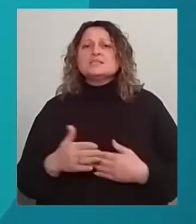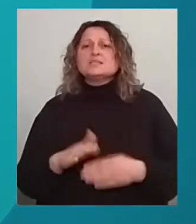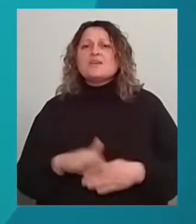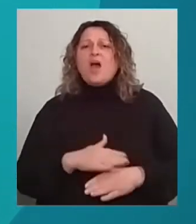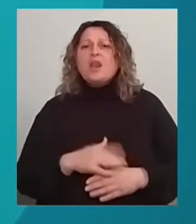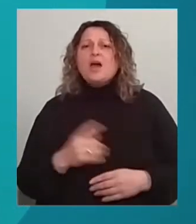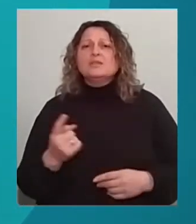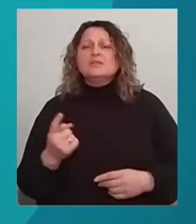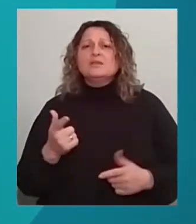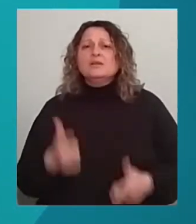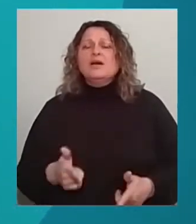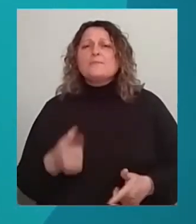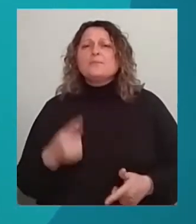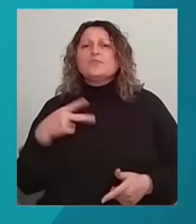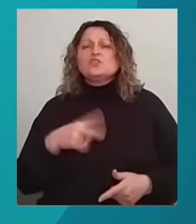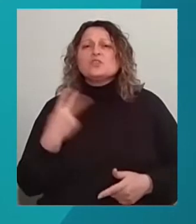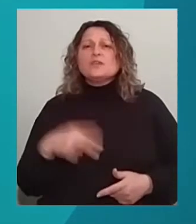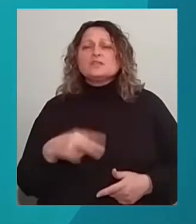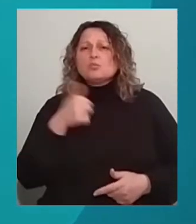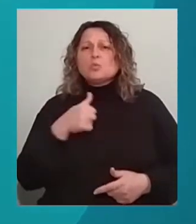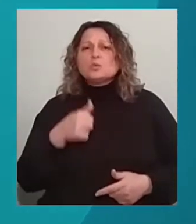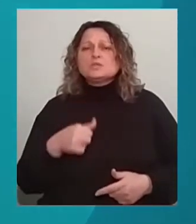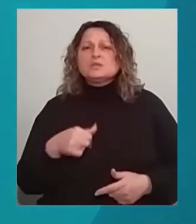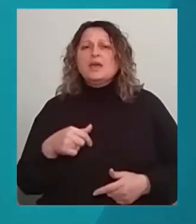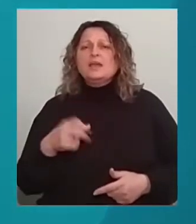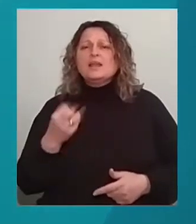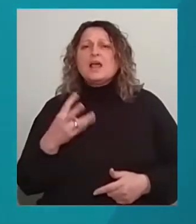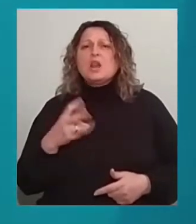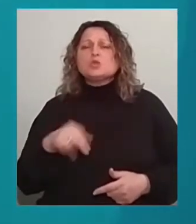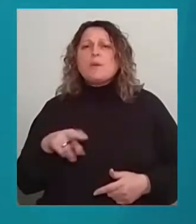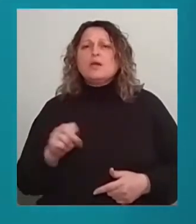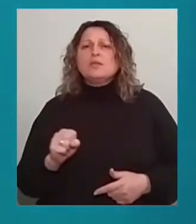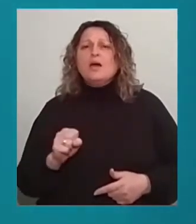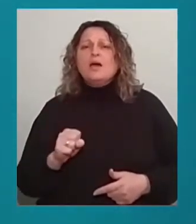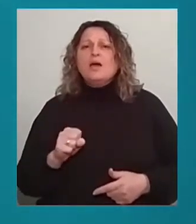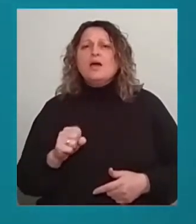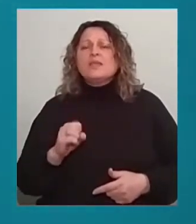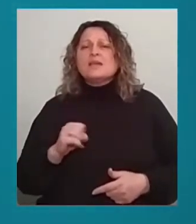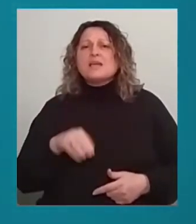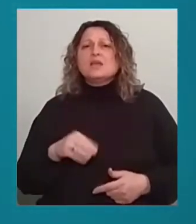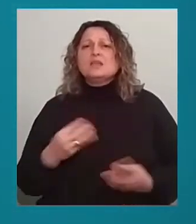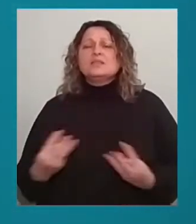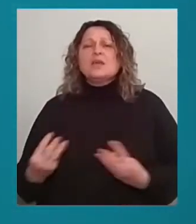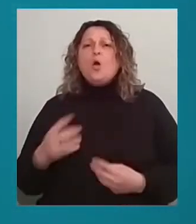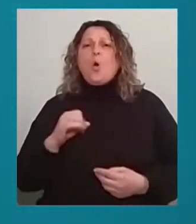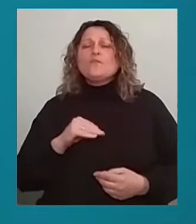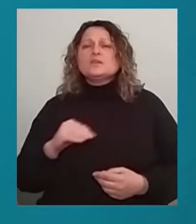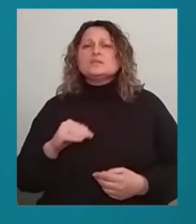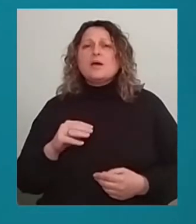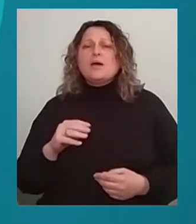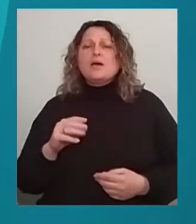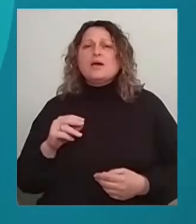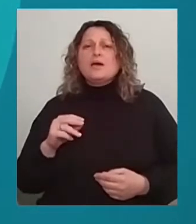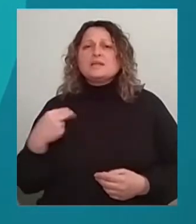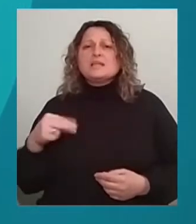жовтня 2020 року. 13 листопада минулого року на сайті Офісу президента опублікували звернення Володимира Зеленського